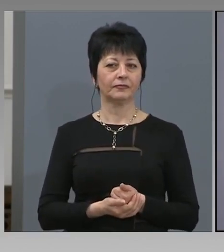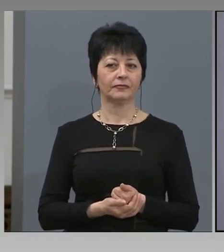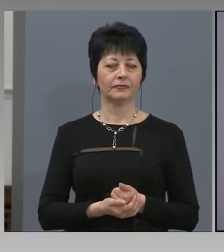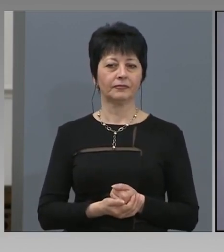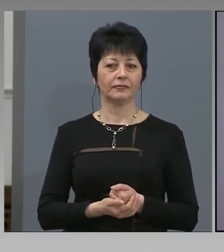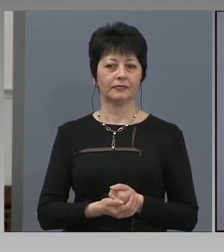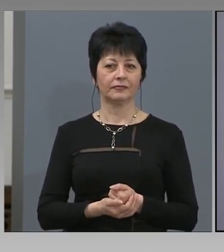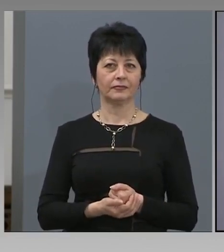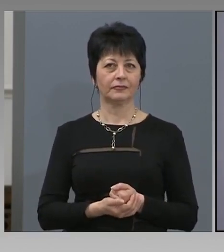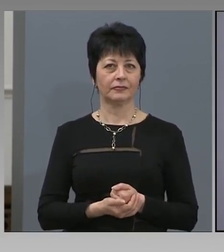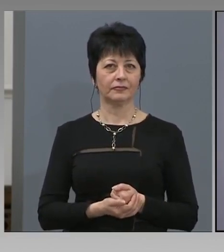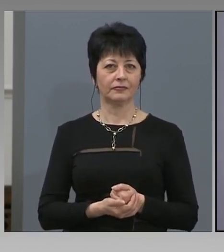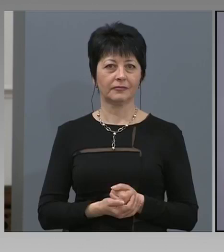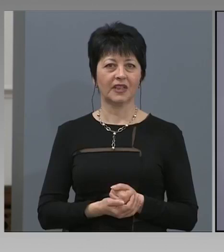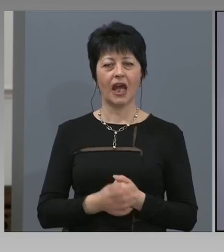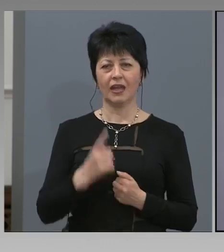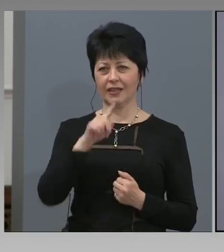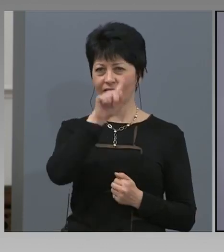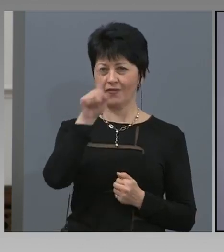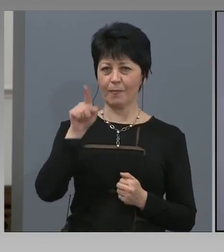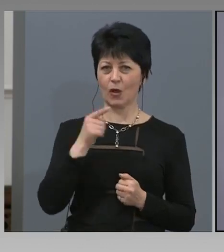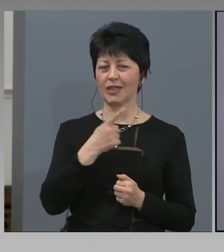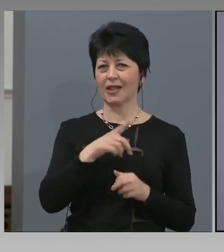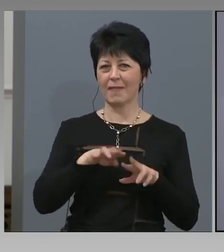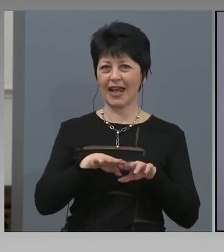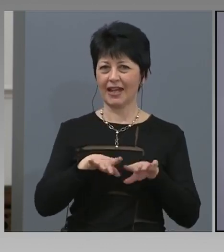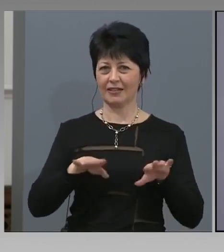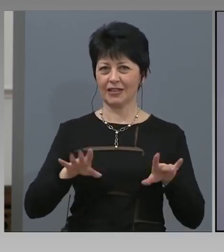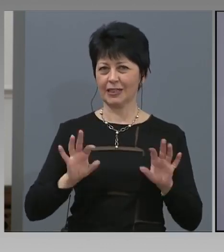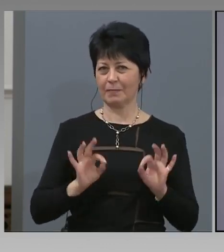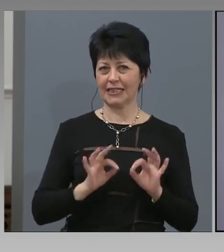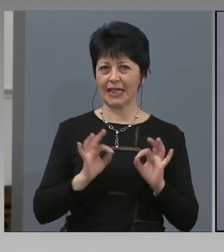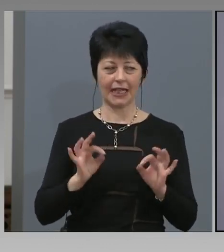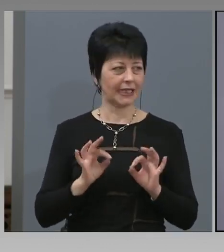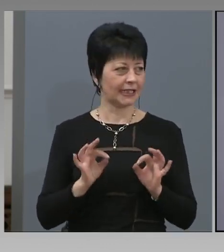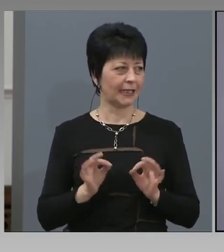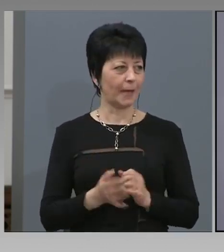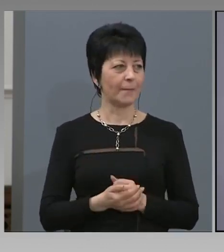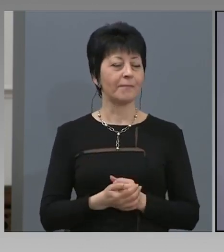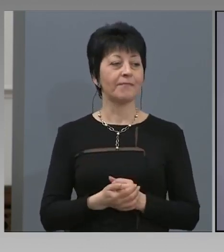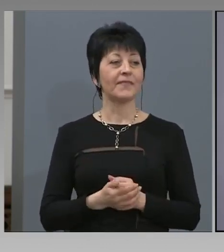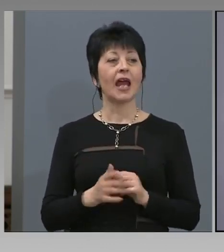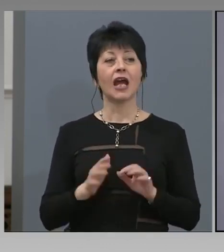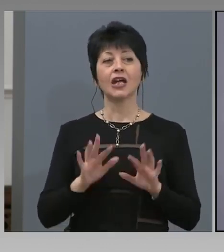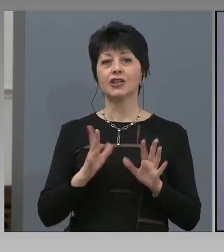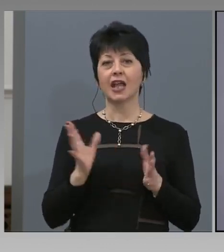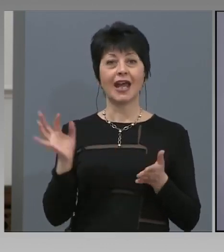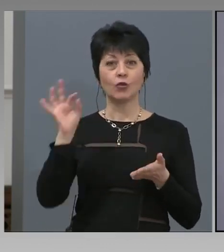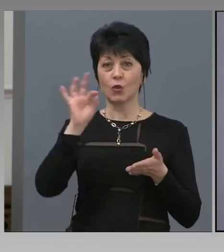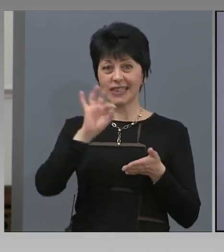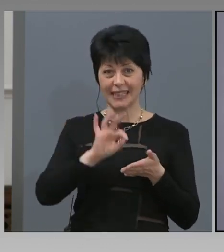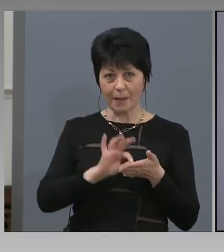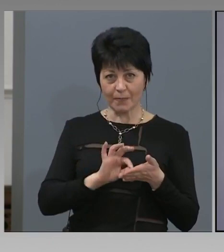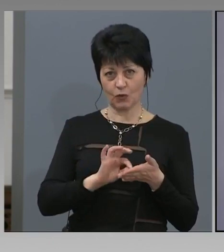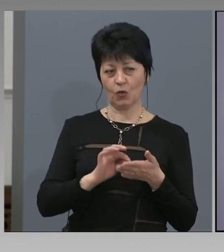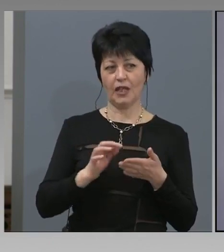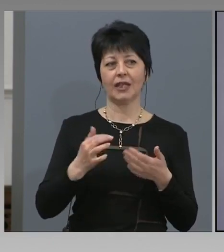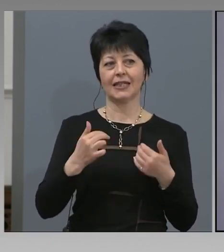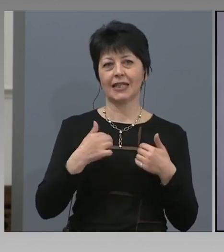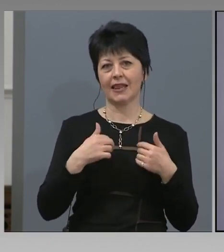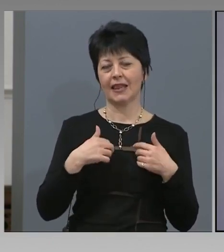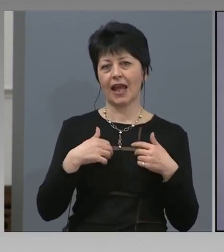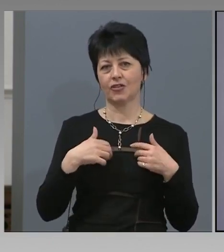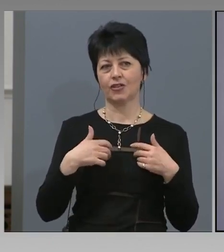Ако може един въпрос към IT-тата, може би аз пропуснах, ще е достъпно ли приложението за наши сънародници в